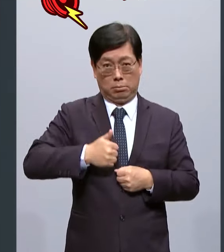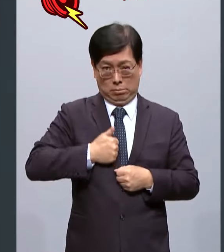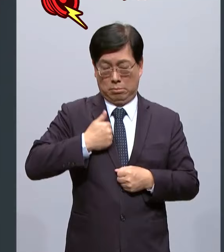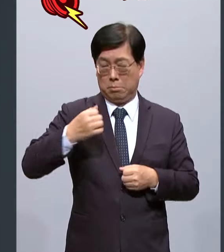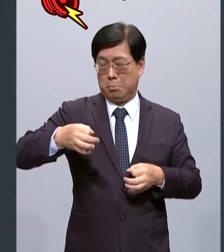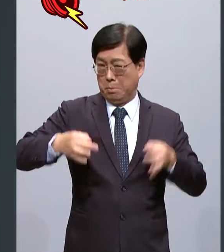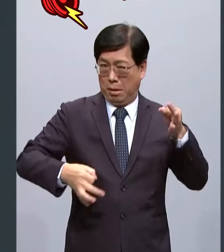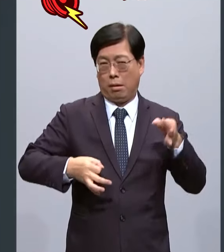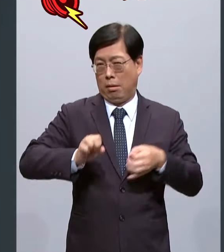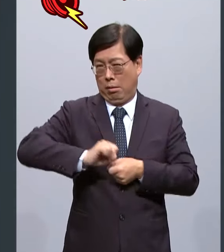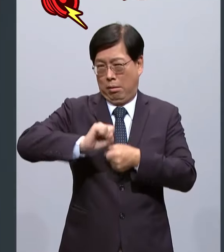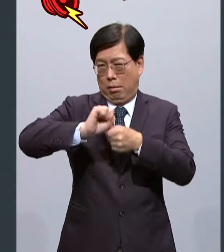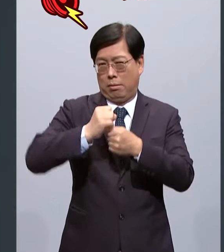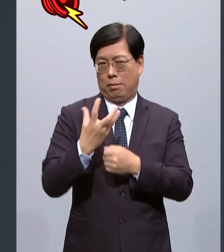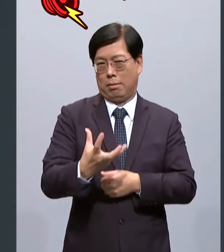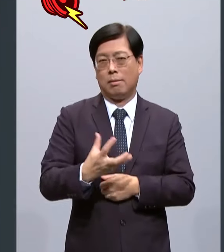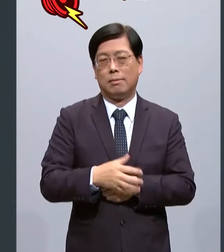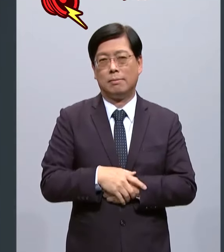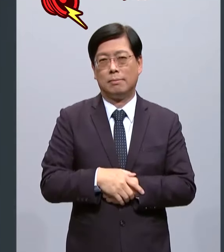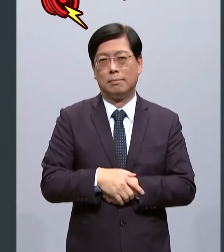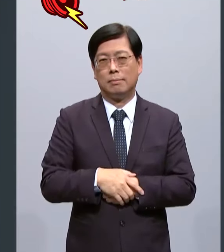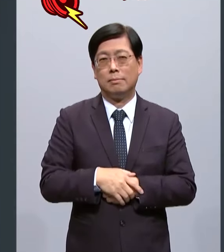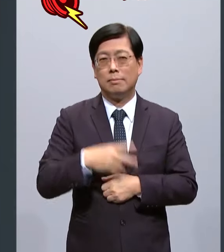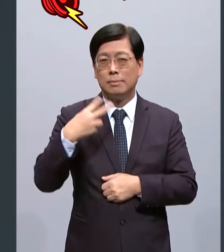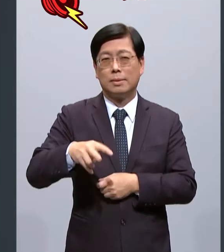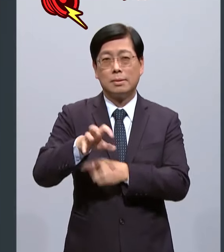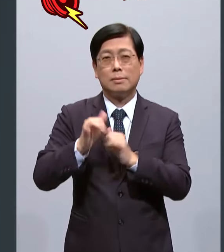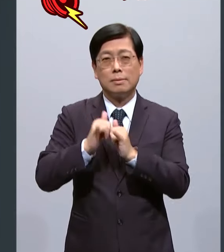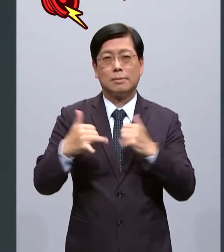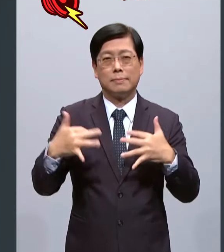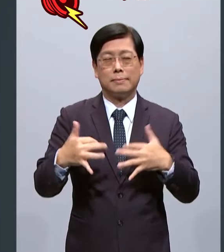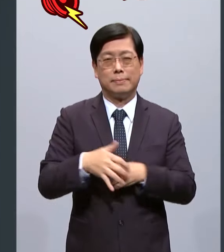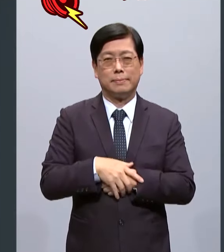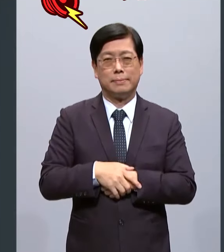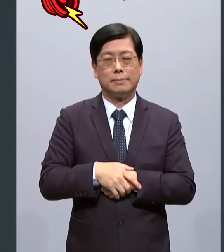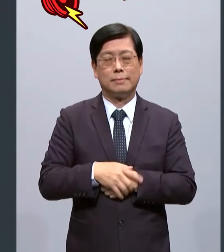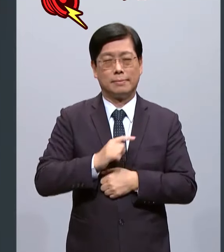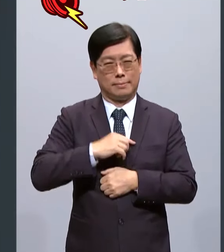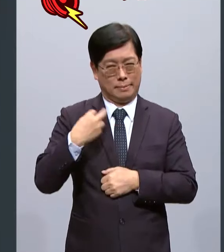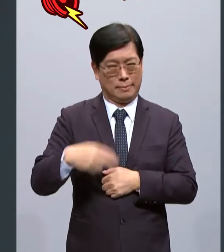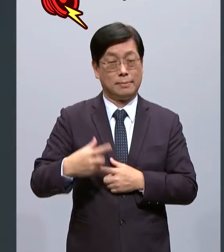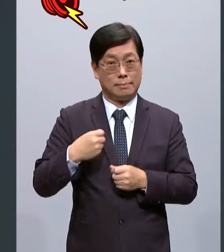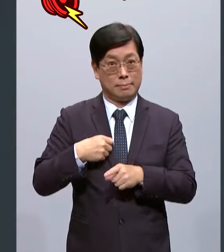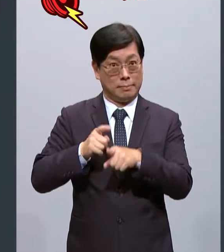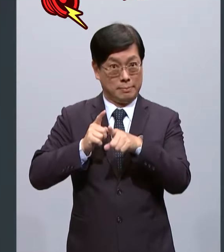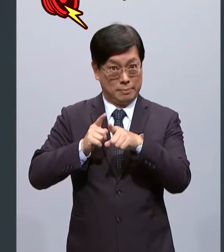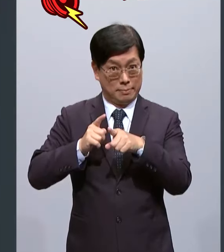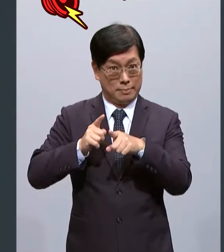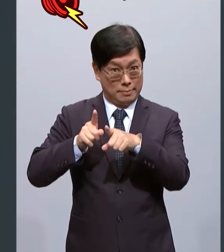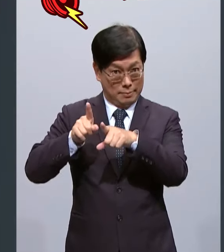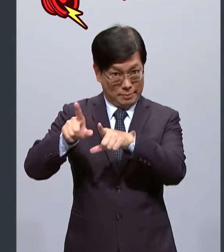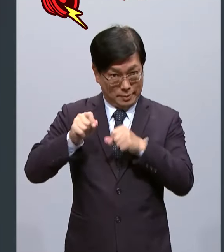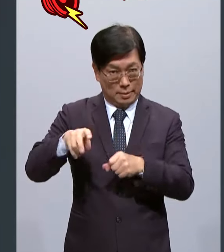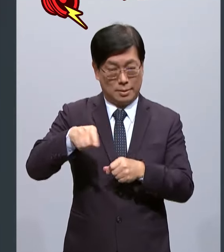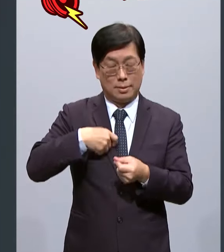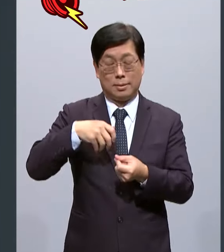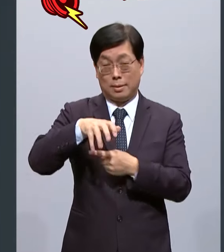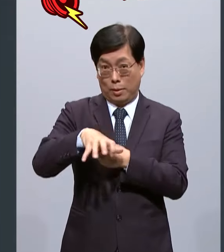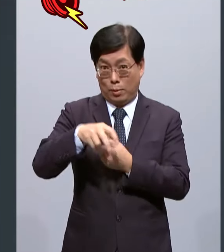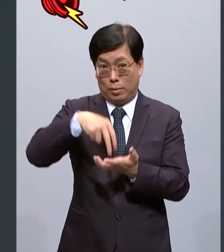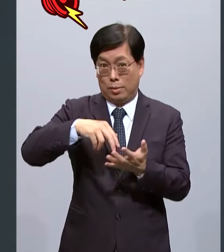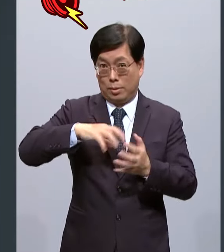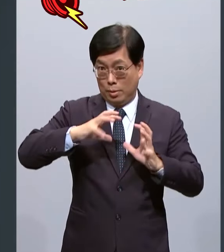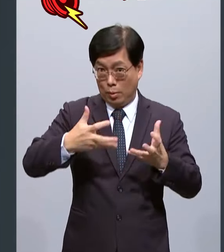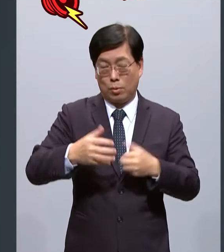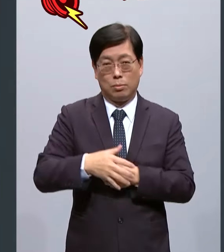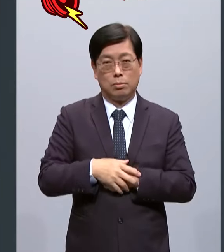的实在更多那关于农民的问题我会以农立国来推动幸